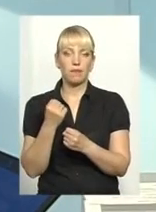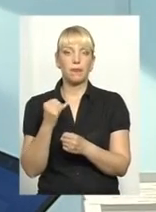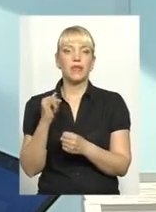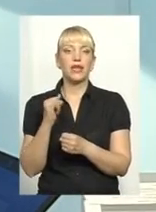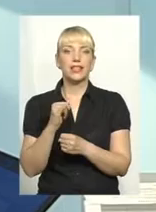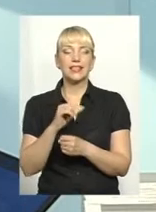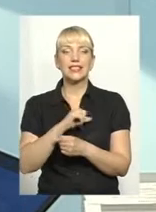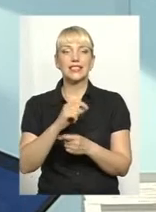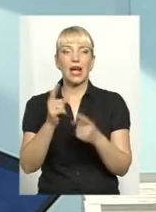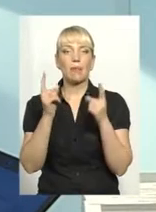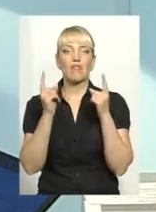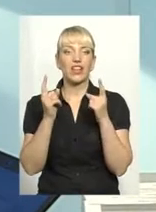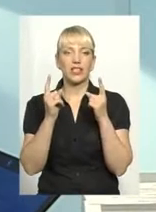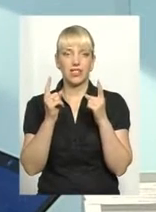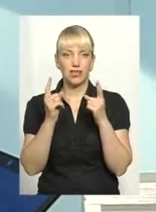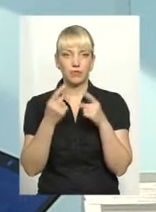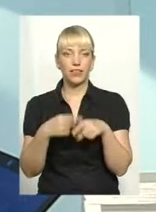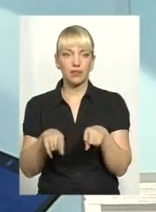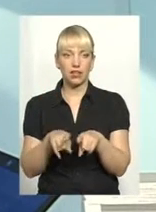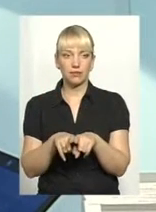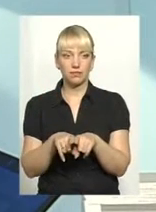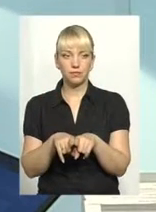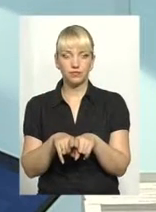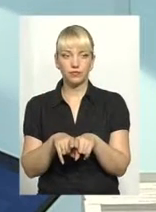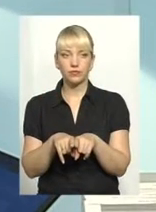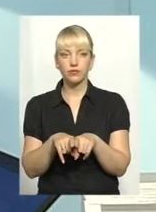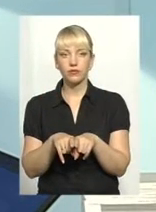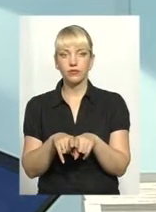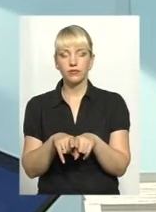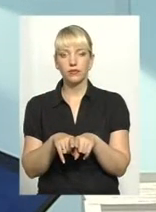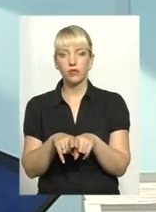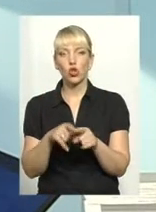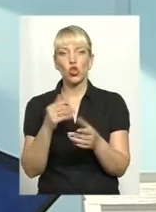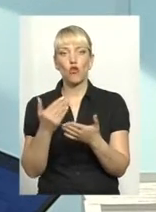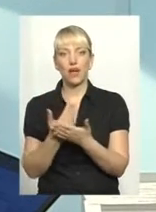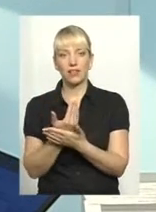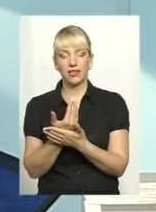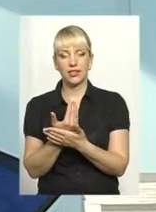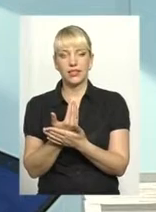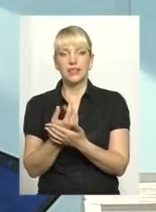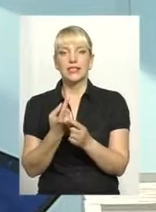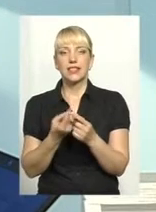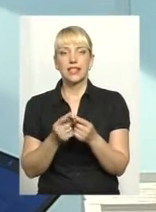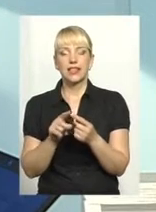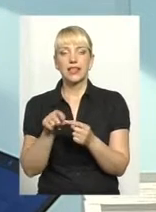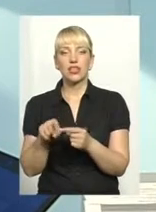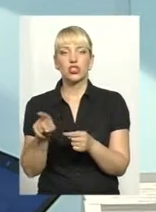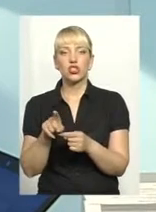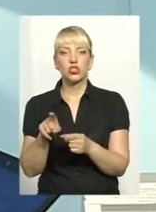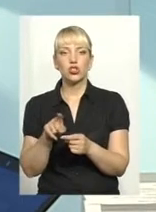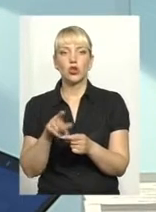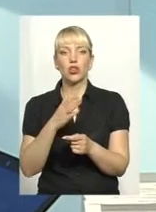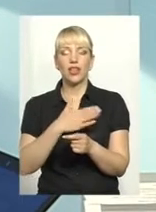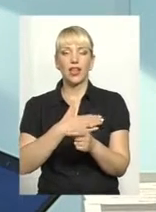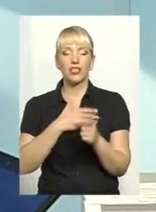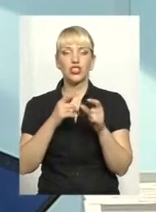сама велика така, скажімо, одна з новел, це те, що наші суб'єкти будуть